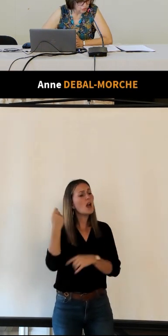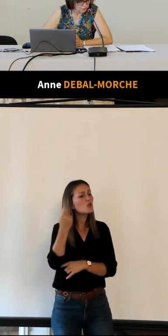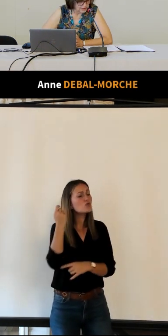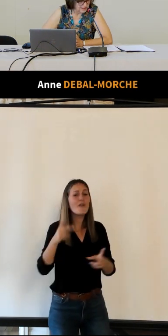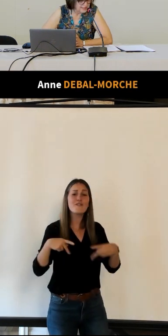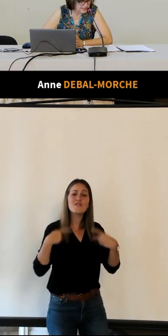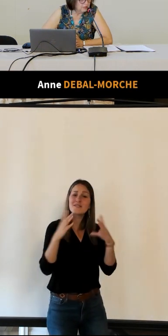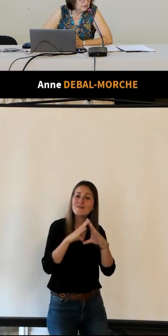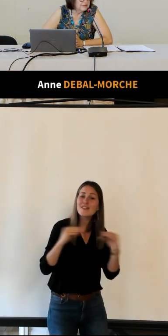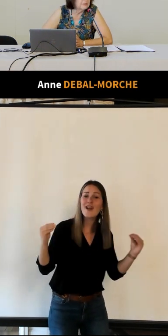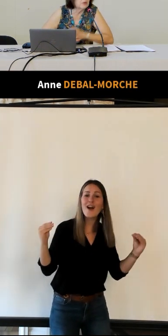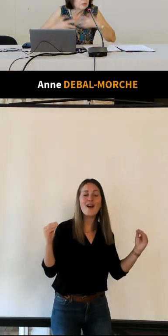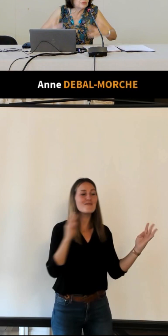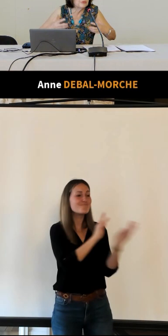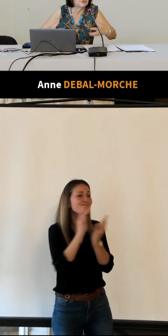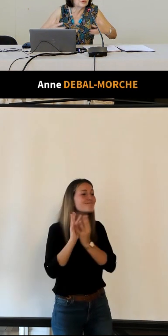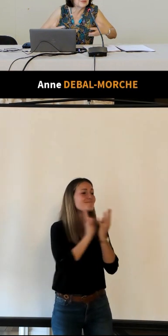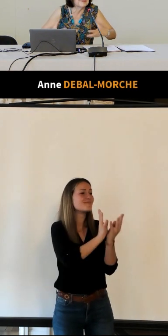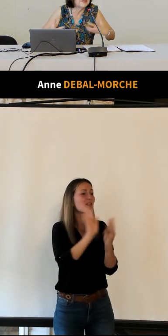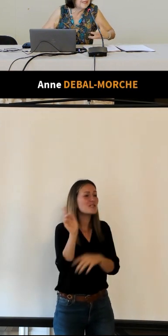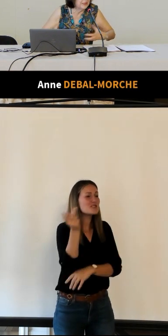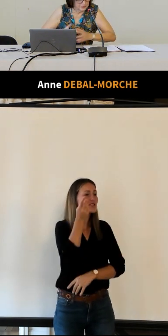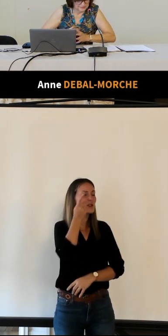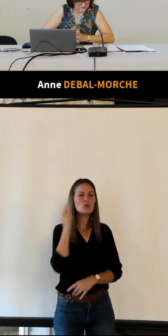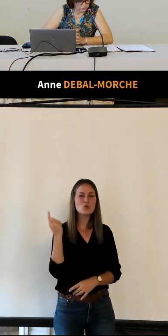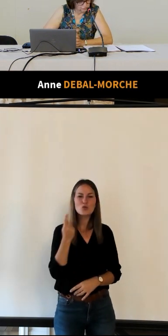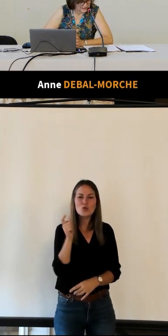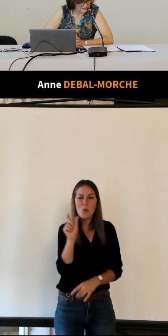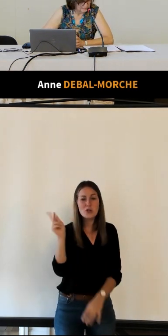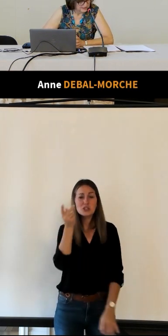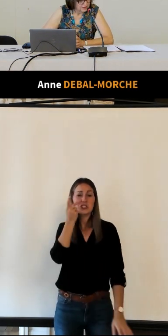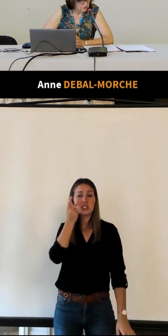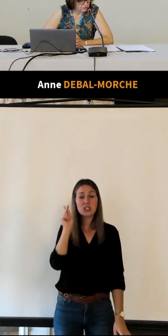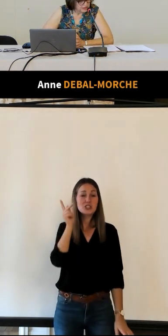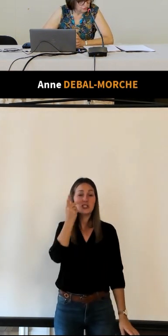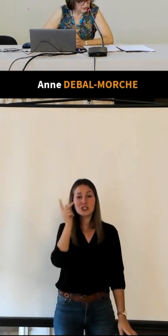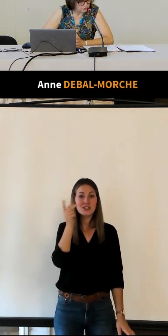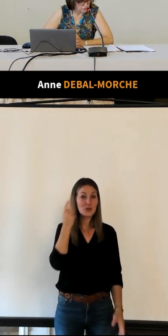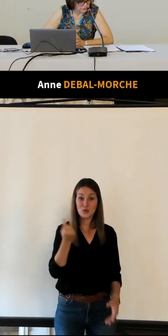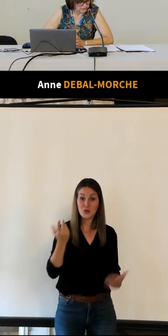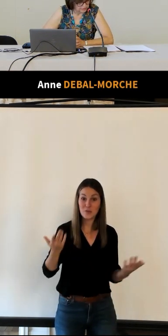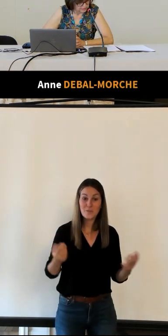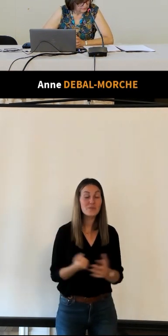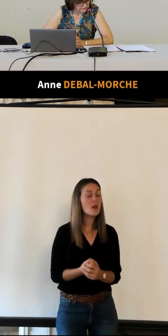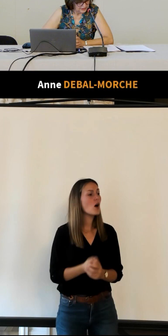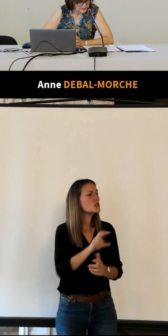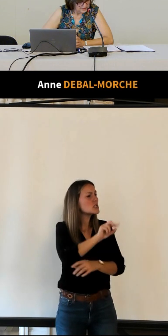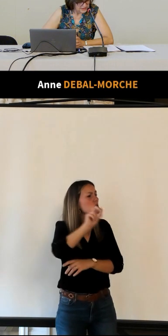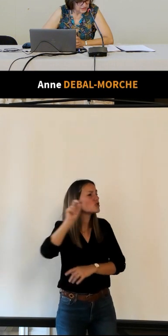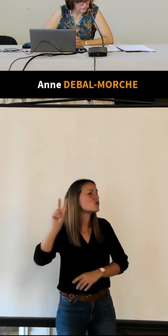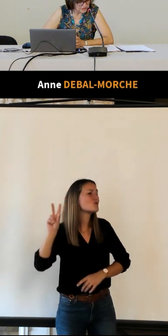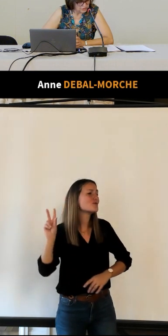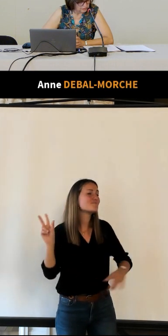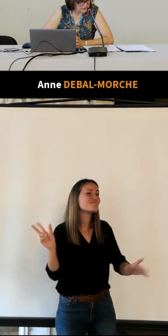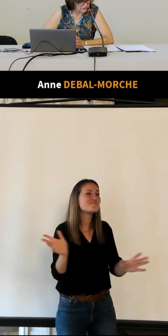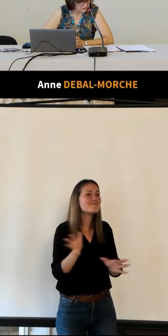enjouée élégante c'est marrant on retrouve toujours ce terme d'élégant en Touraine le séjour est enchanteur sa